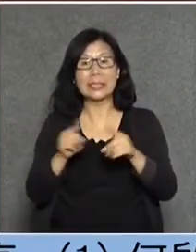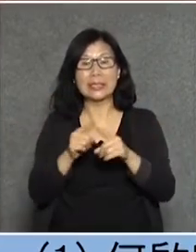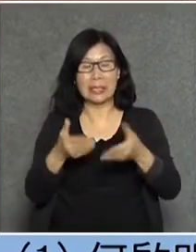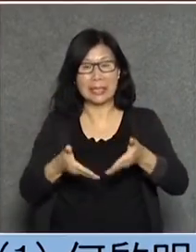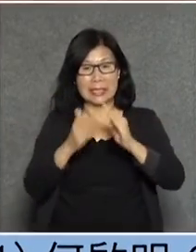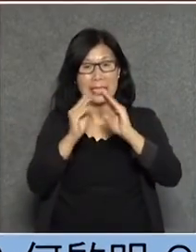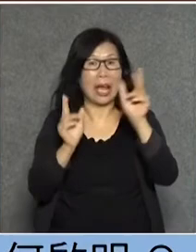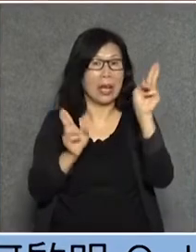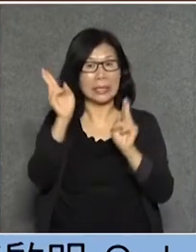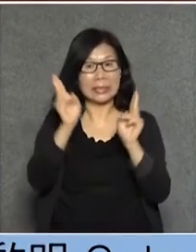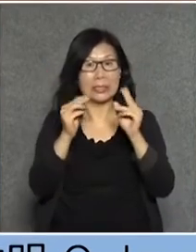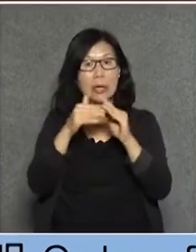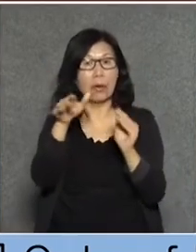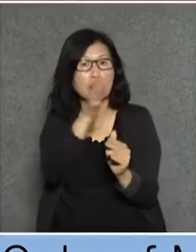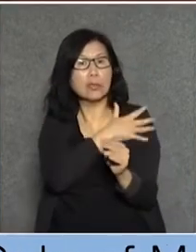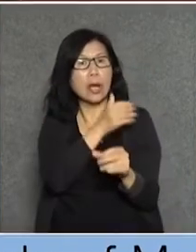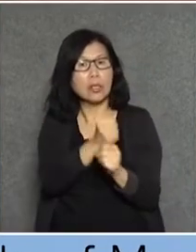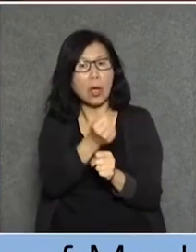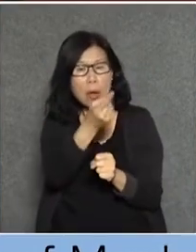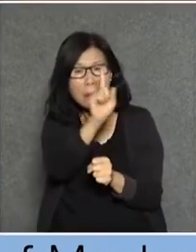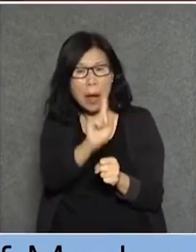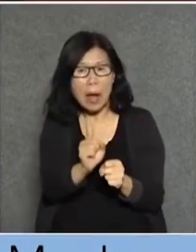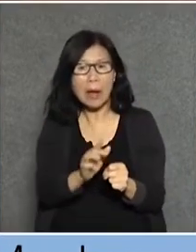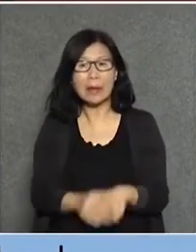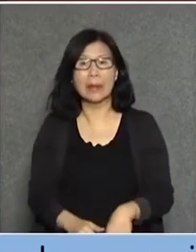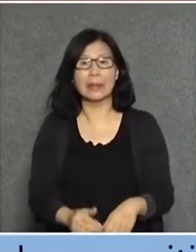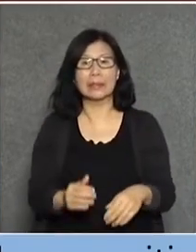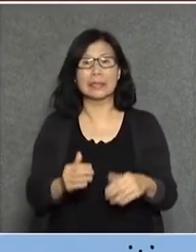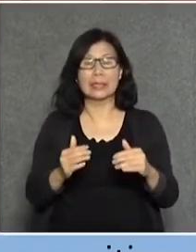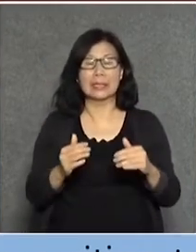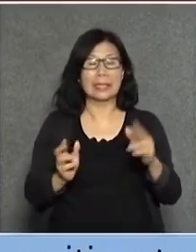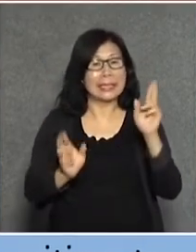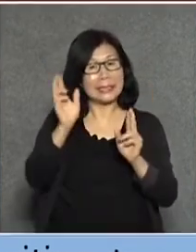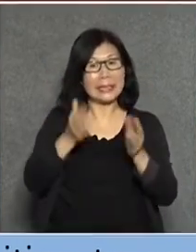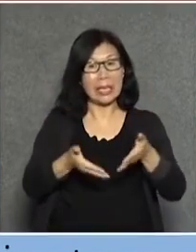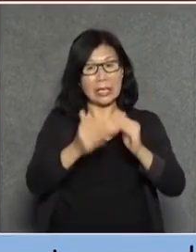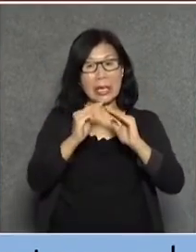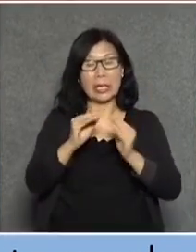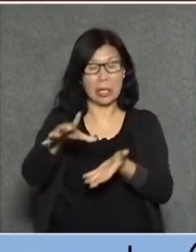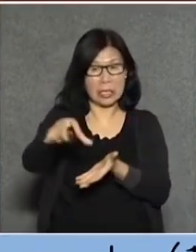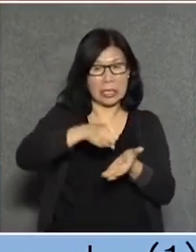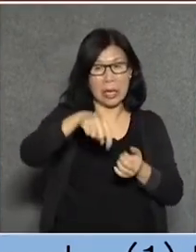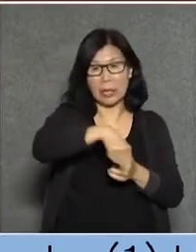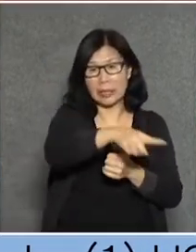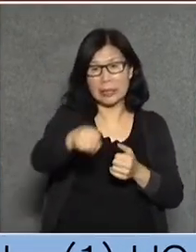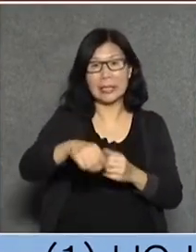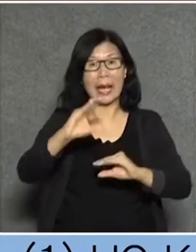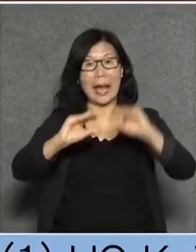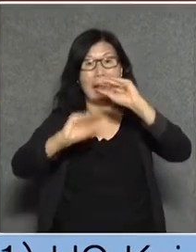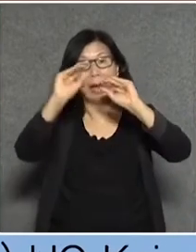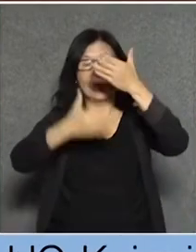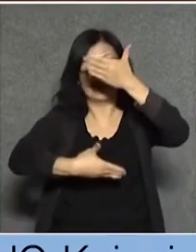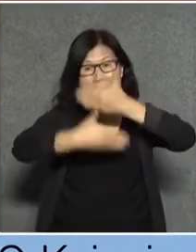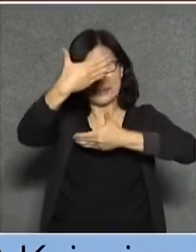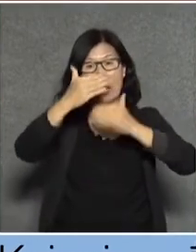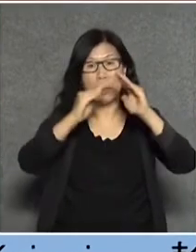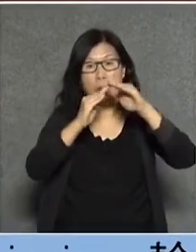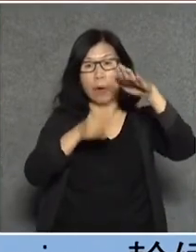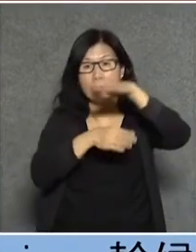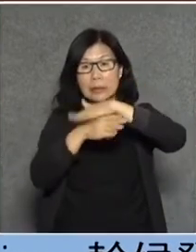市應該是做這些事嗎市應該就是去收地蓋房子根據市場的價格來做事